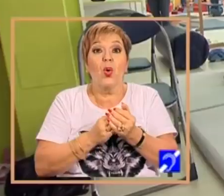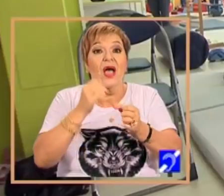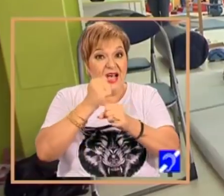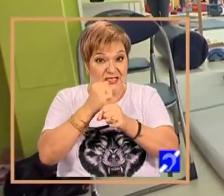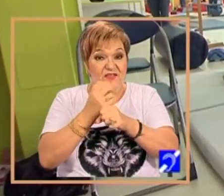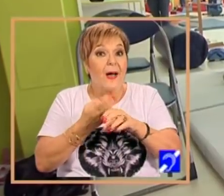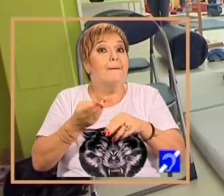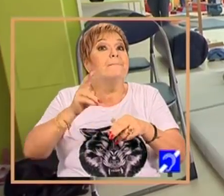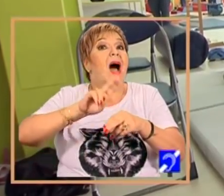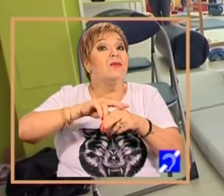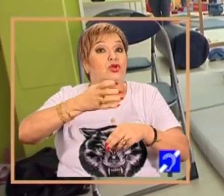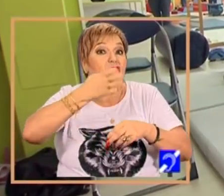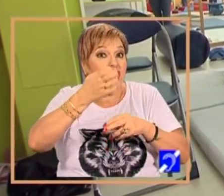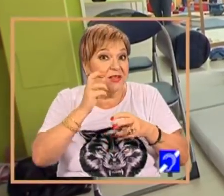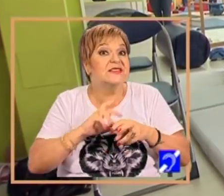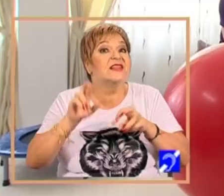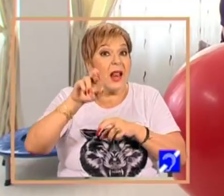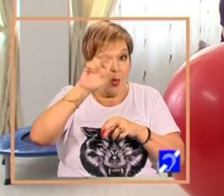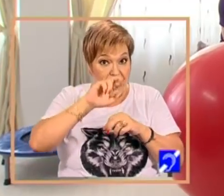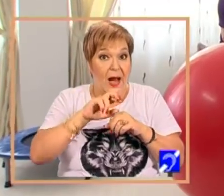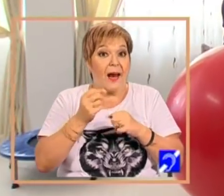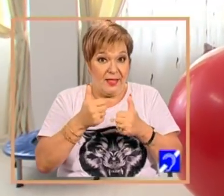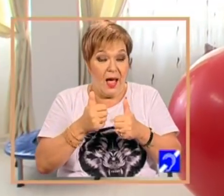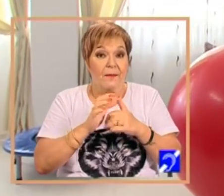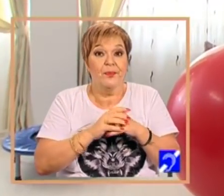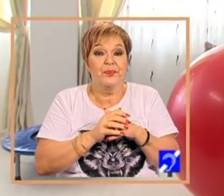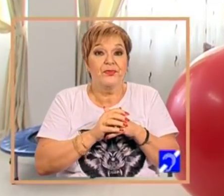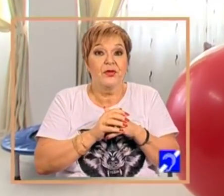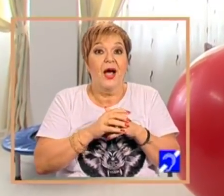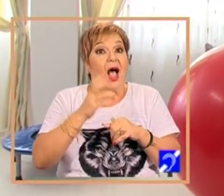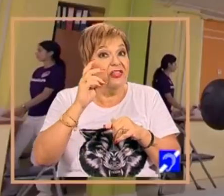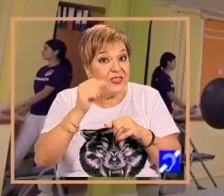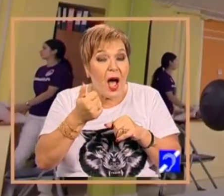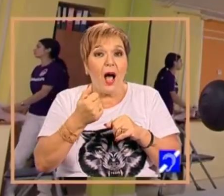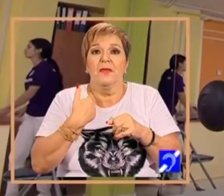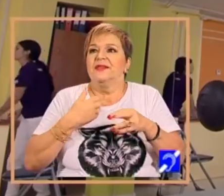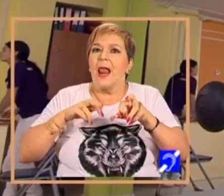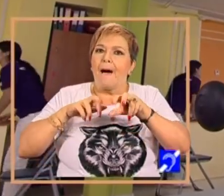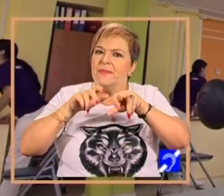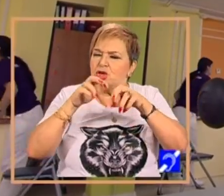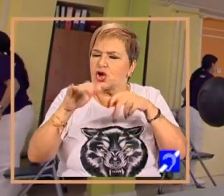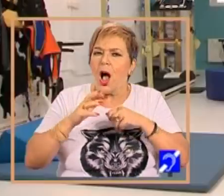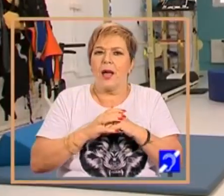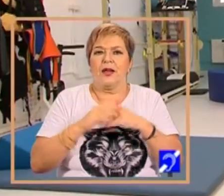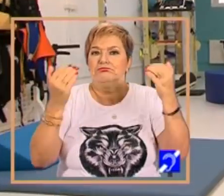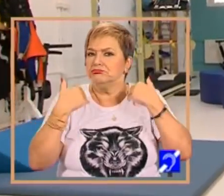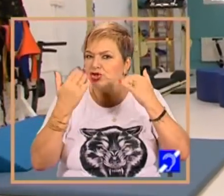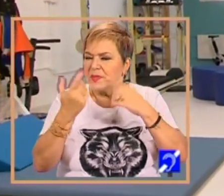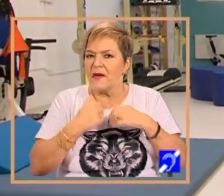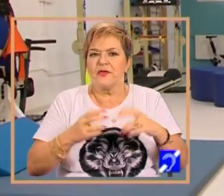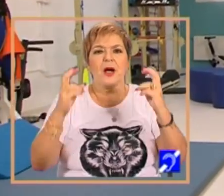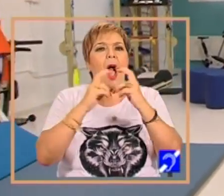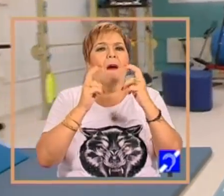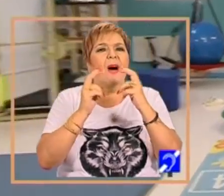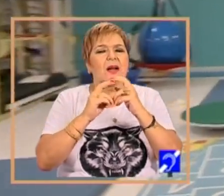mai multe ședințe de terapie, nu? Da, de la partea motrică, aici ne referim la gimnastică și aparatura